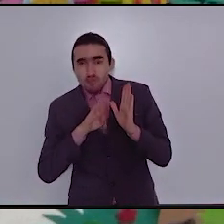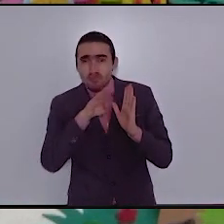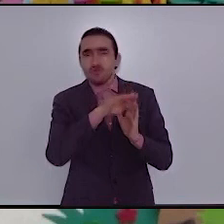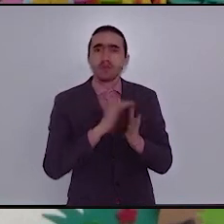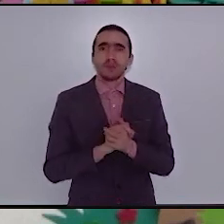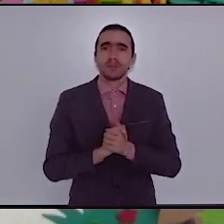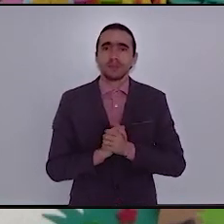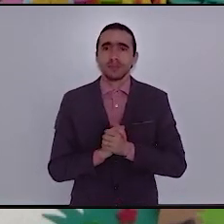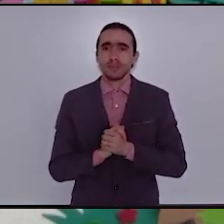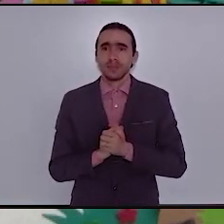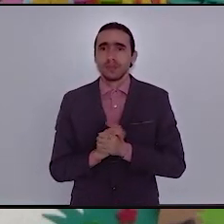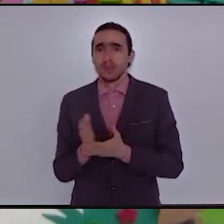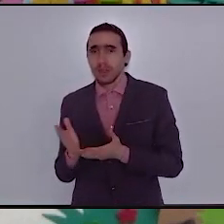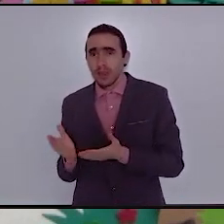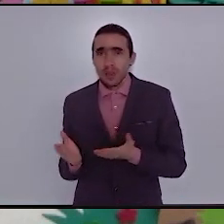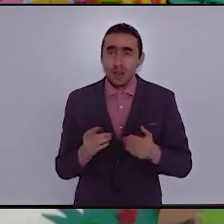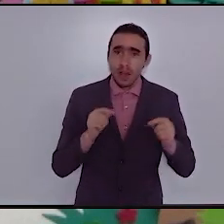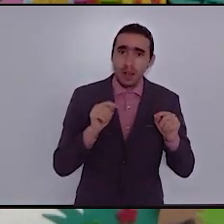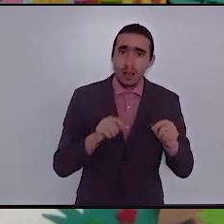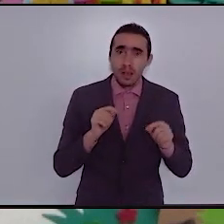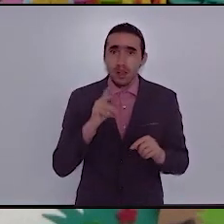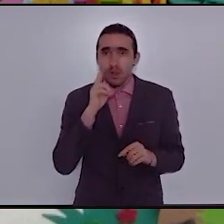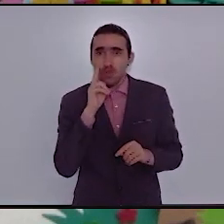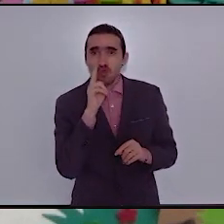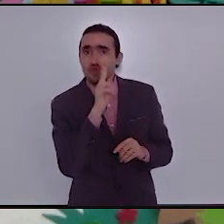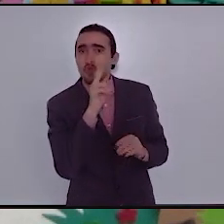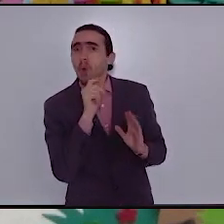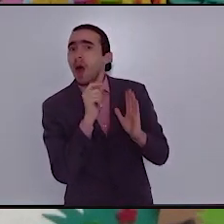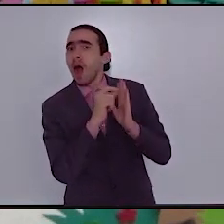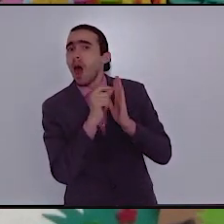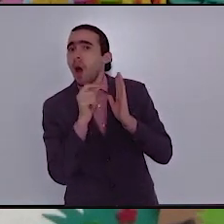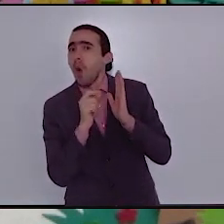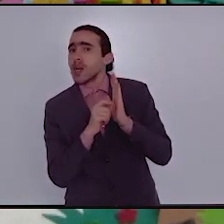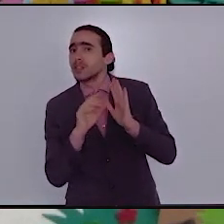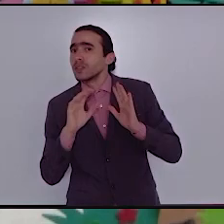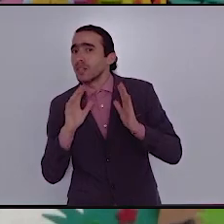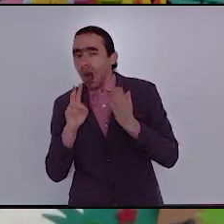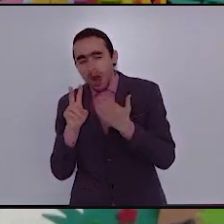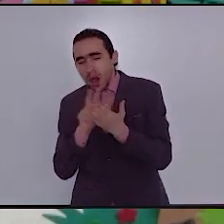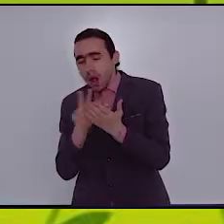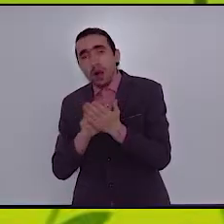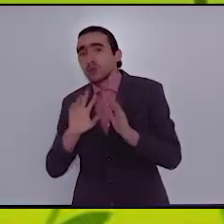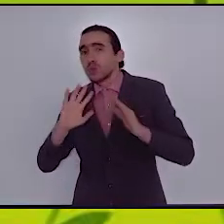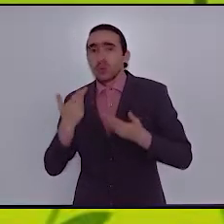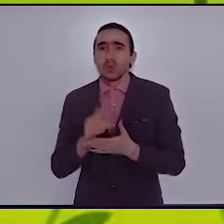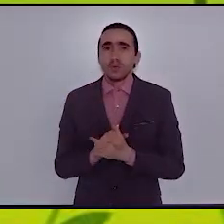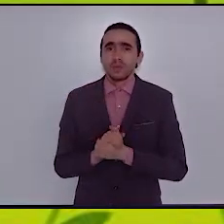ننتقل إلى معايير القراءة ما هي معايير القراءة يا ترى؟